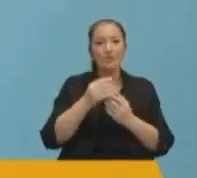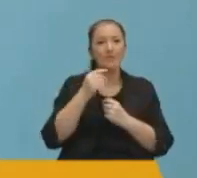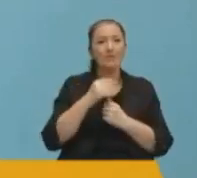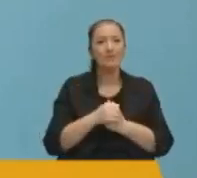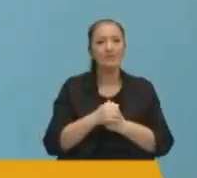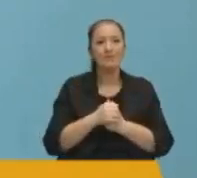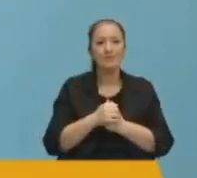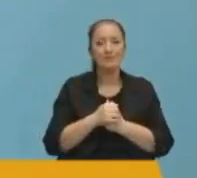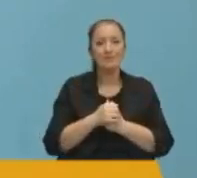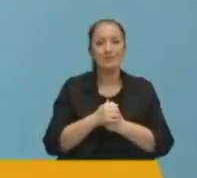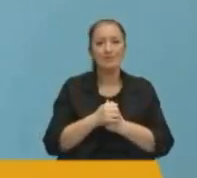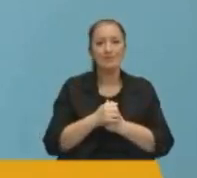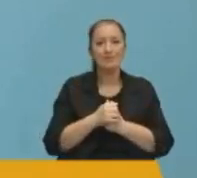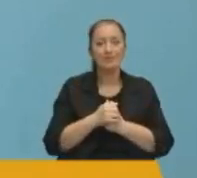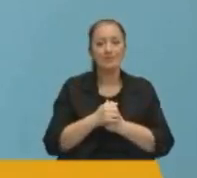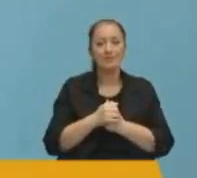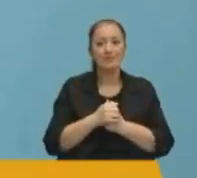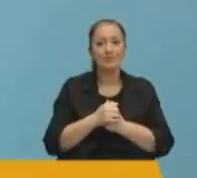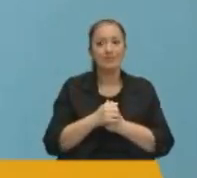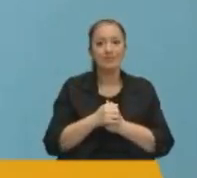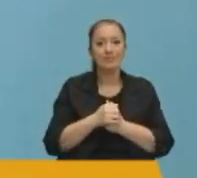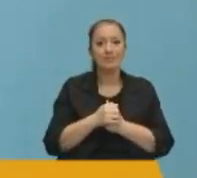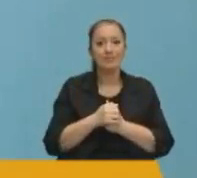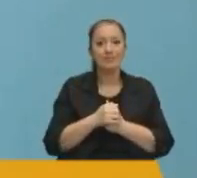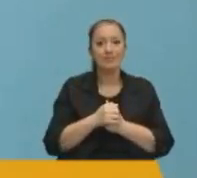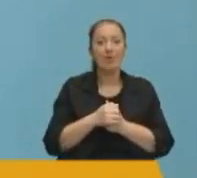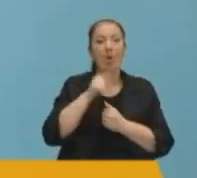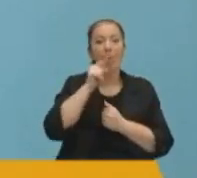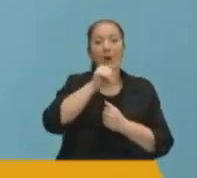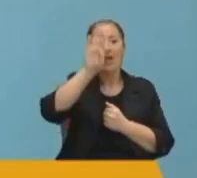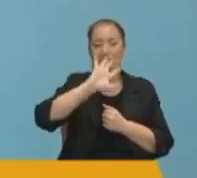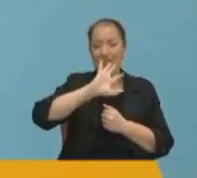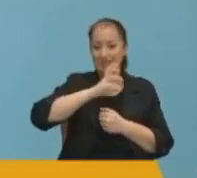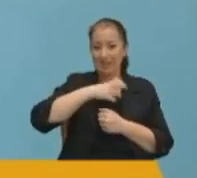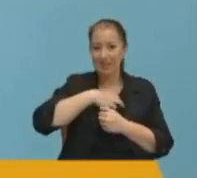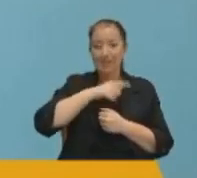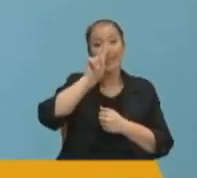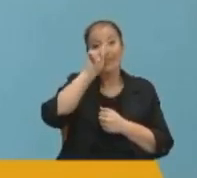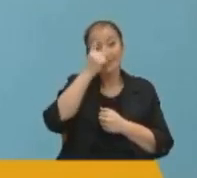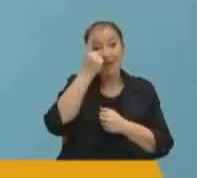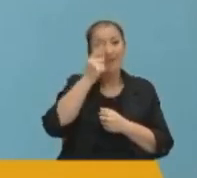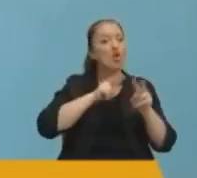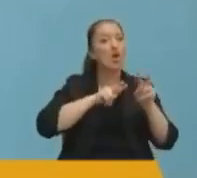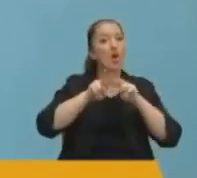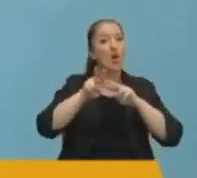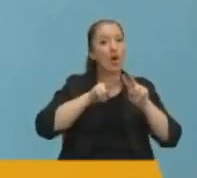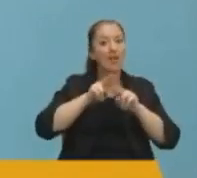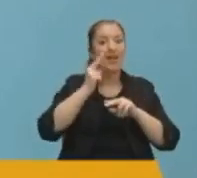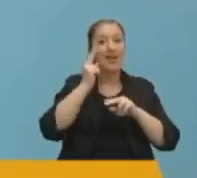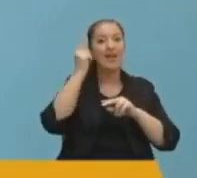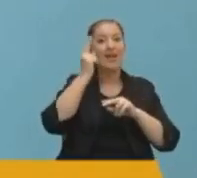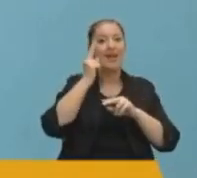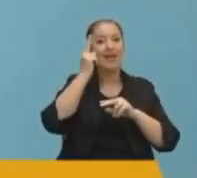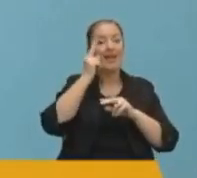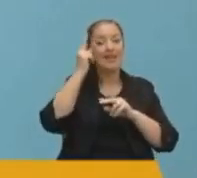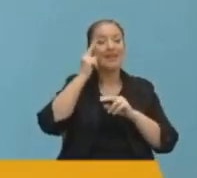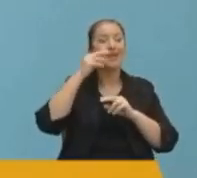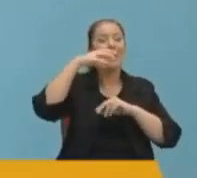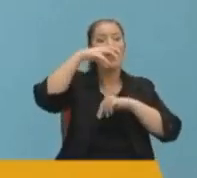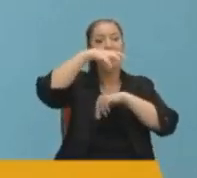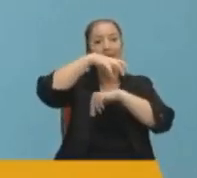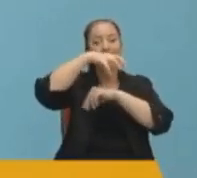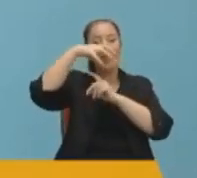bir sengine yekpare acem mülkü fedadır dediği, işte o İstanbul'un mülküne sadece yolları, yeditepesi, mekanları,